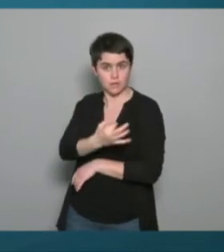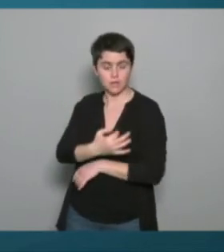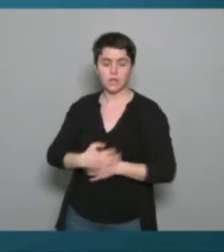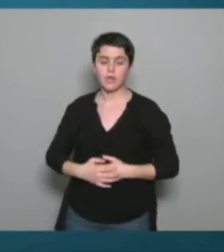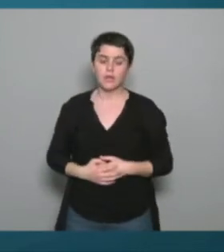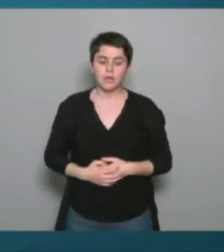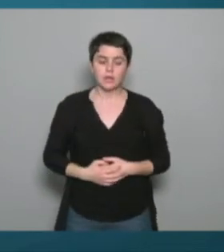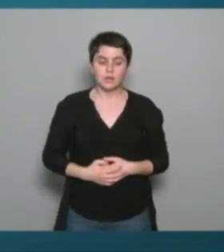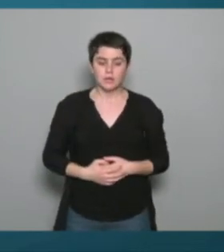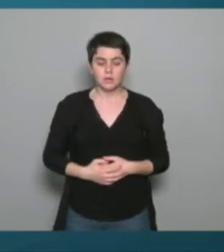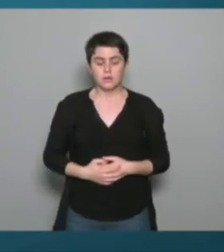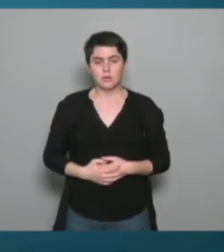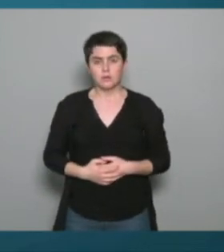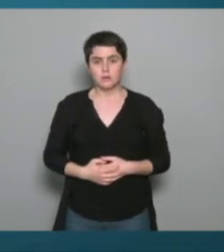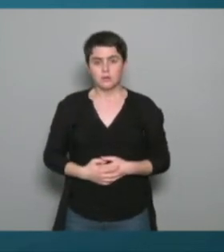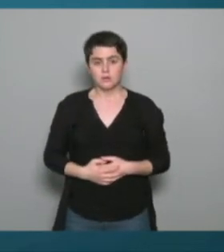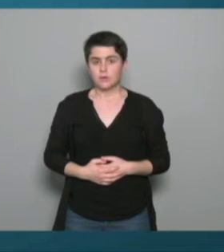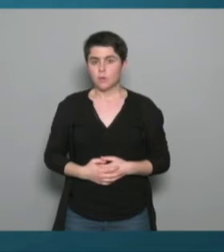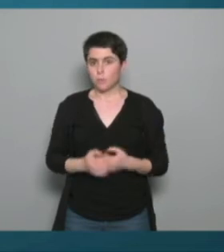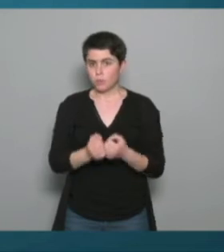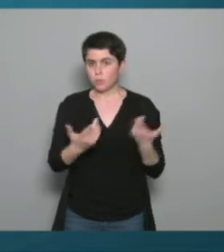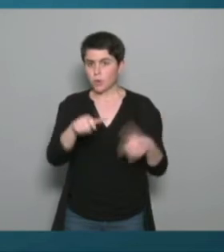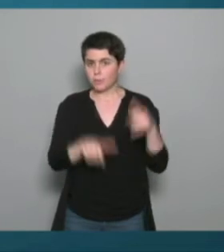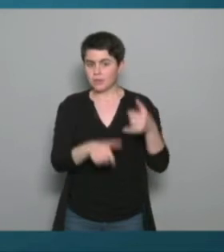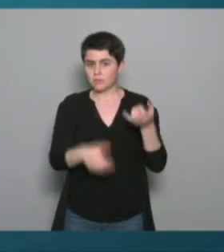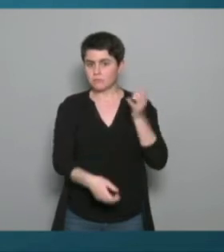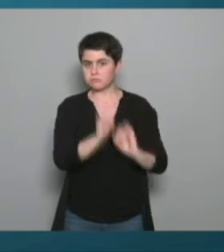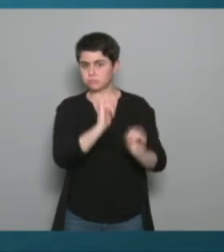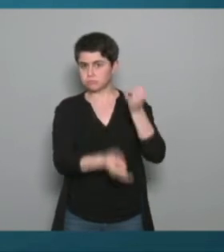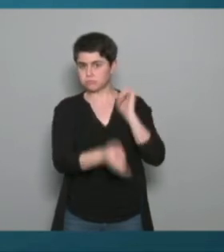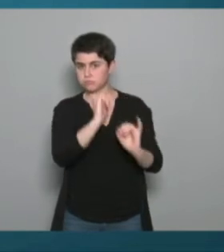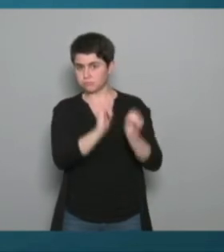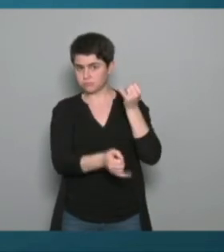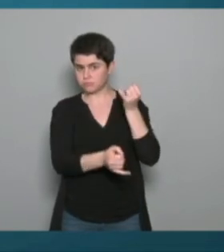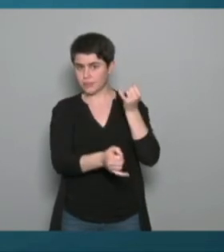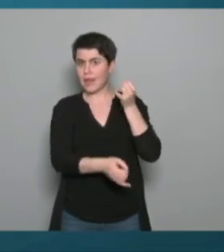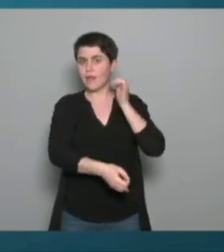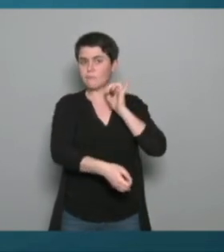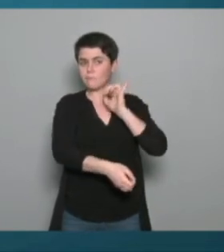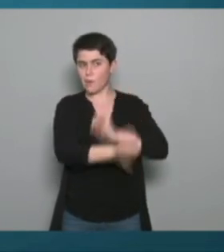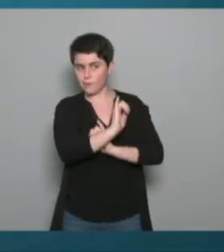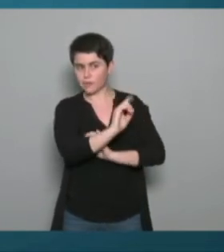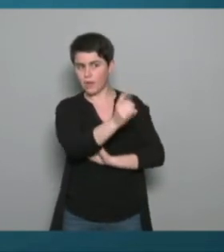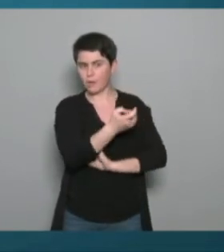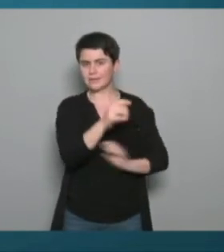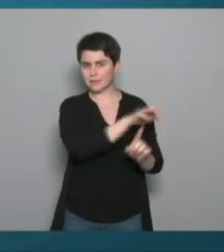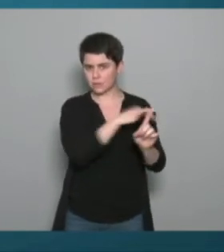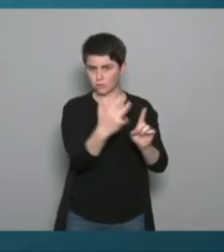nous avions eu des candidatures qui qui relevaient plutôt du domaine social alors ils avaient une expérience intéressante